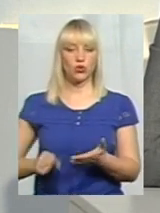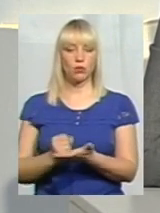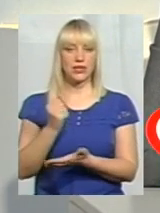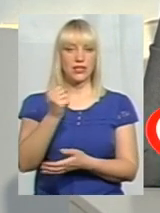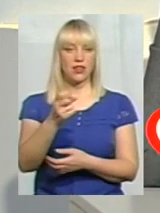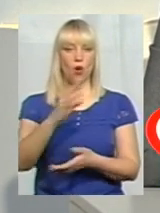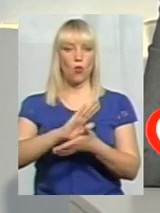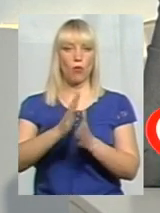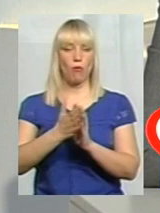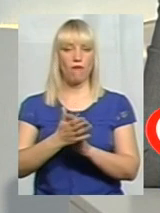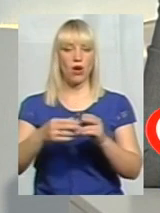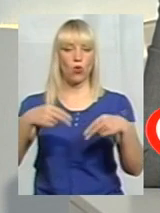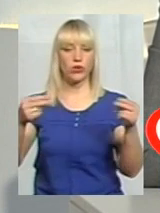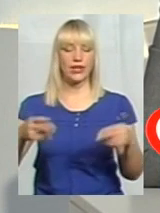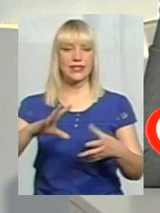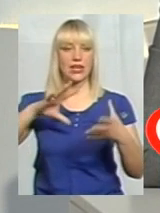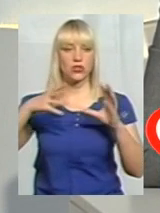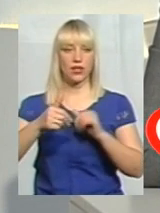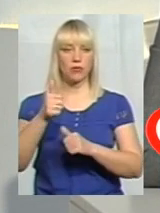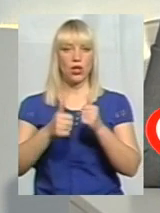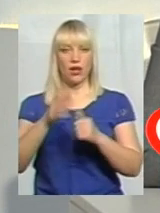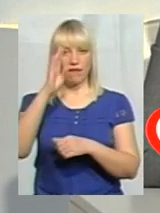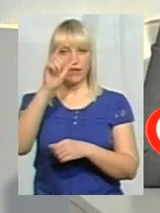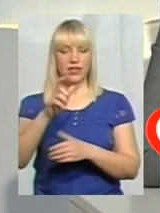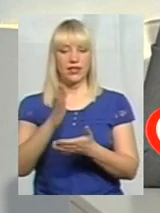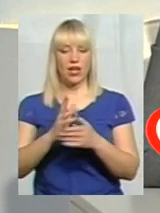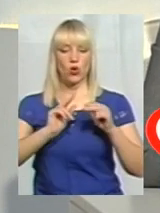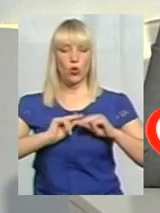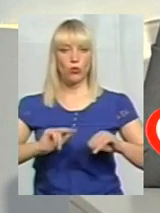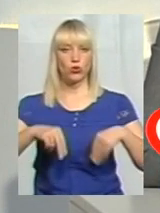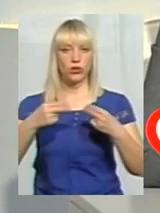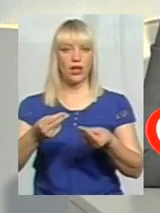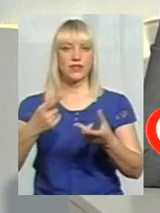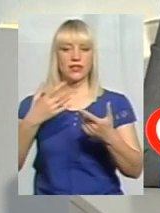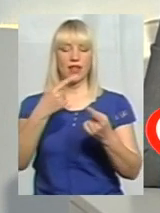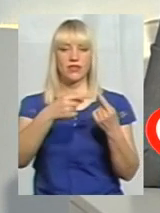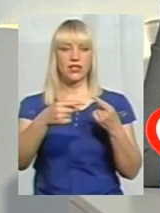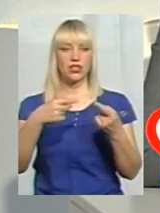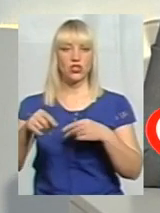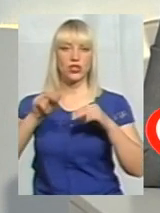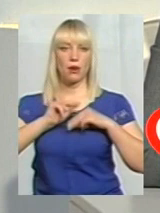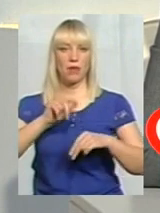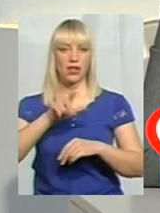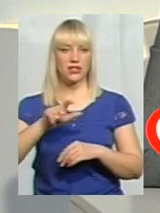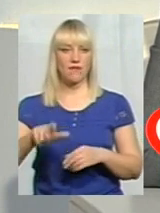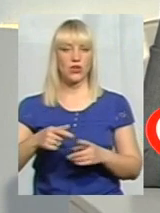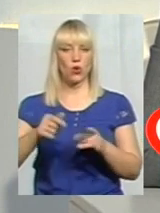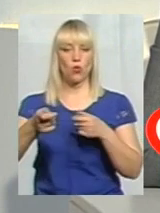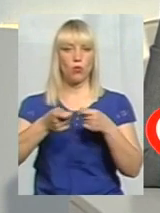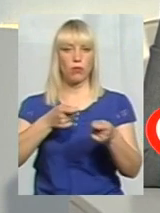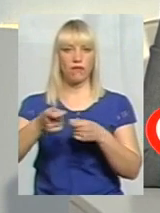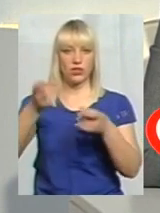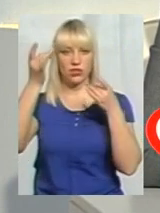умовах контракту за результатами конкурсу. Саме він є роботодавцем для всіх інших працівників. Управління культури,